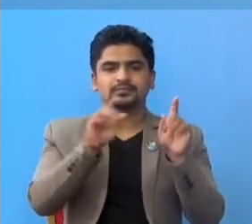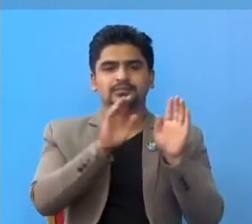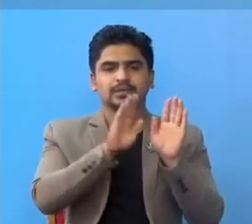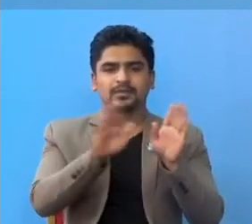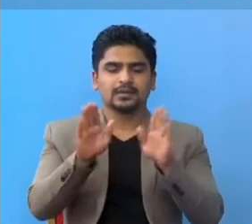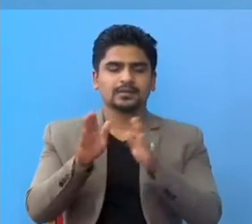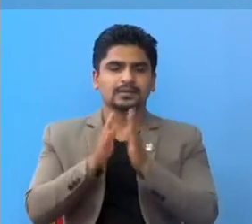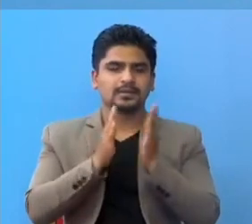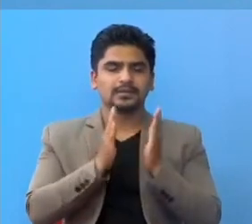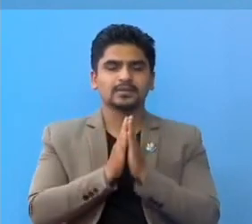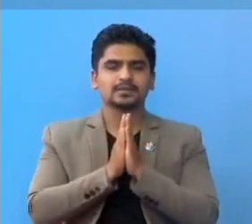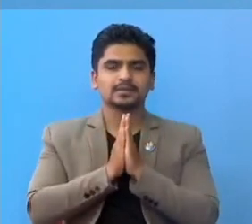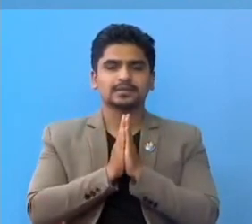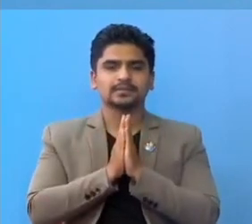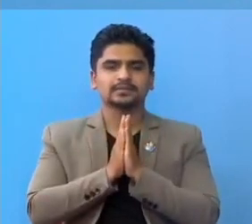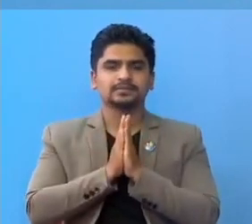धन्यबाद नमस्कार